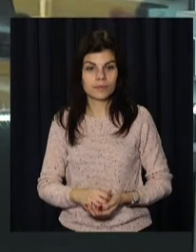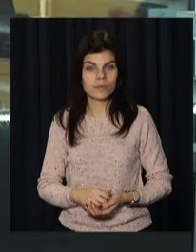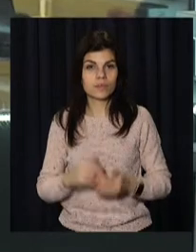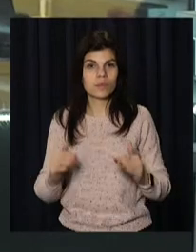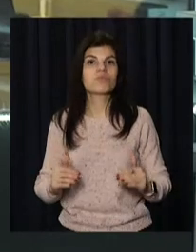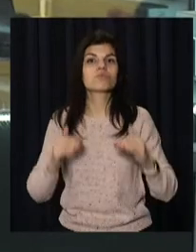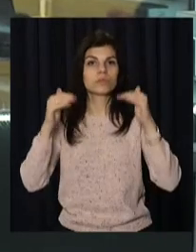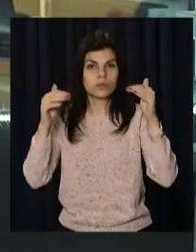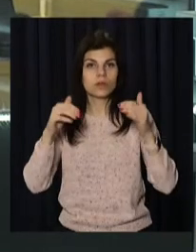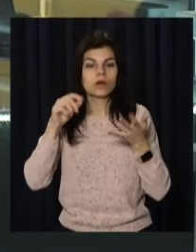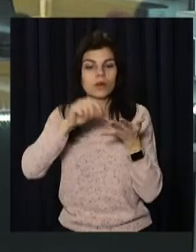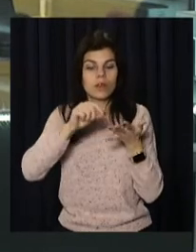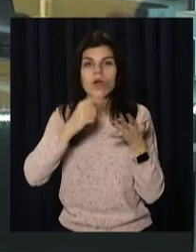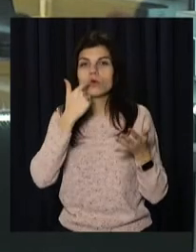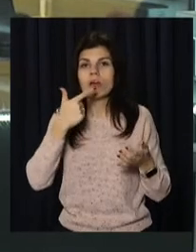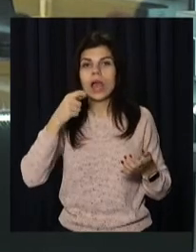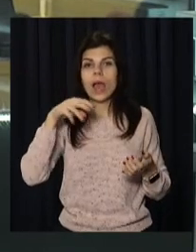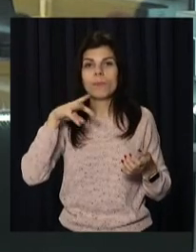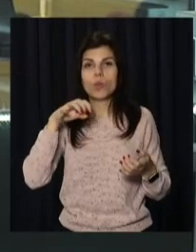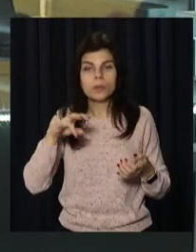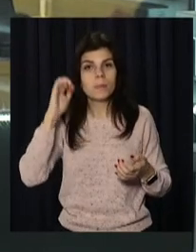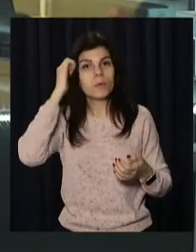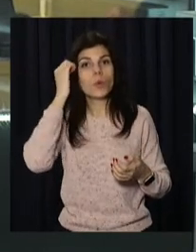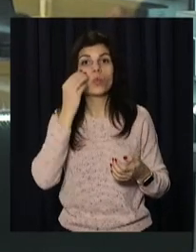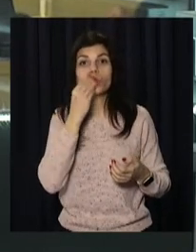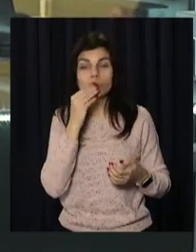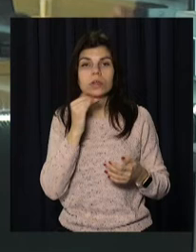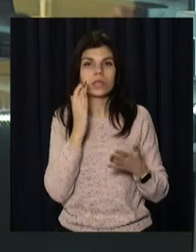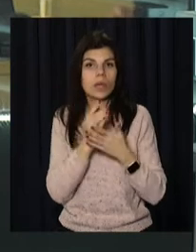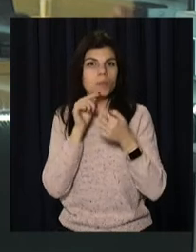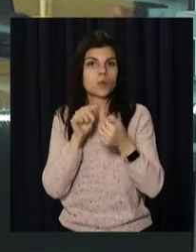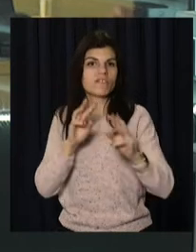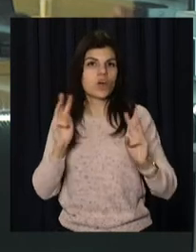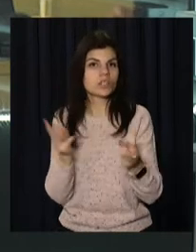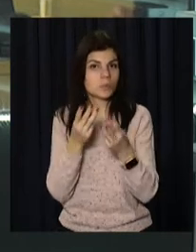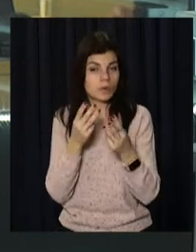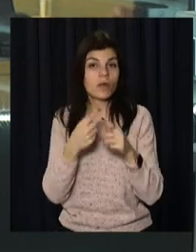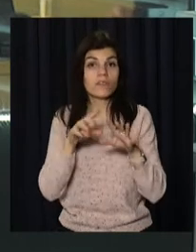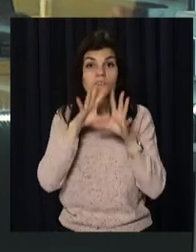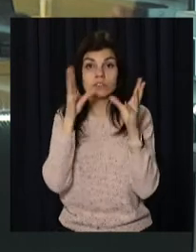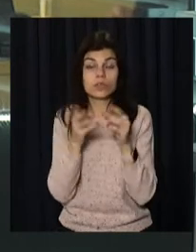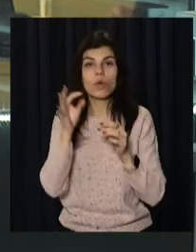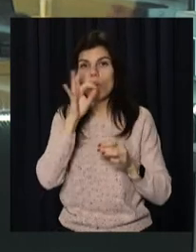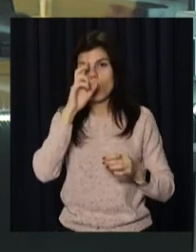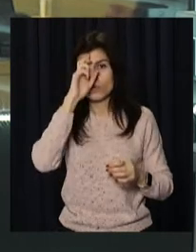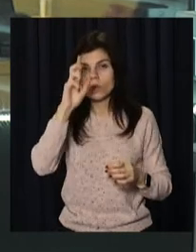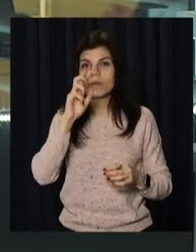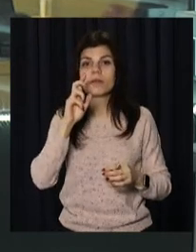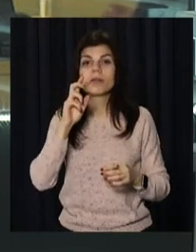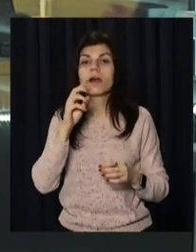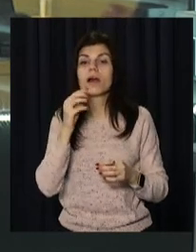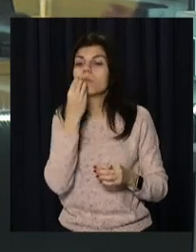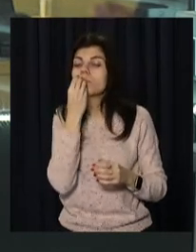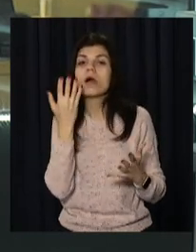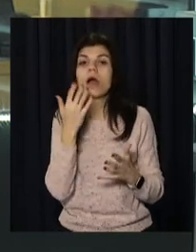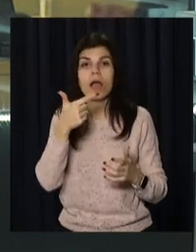Підвищують рівень гемоглобіну, покращують пам'ять та мають протизапальну дію. Осе це – прокоролівський фрукт-гранат.